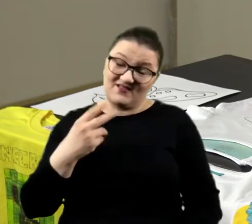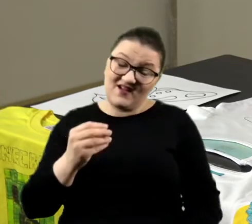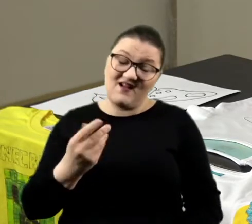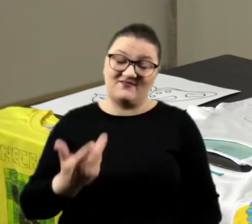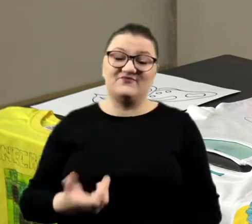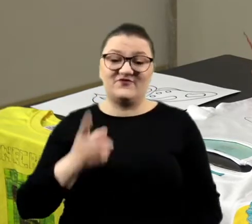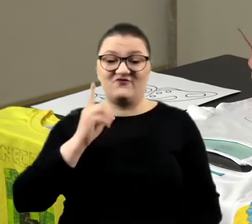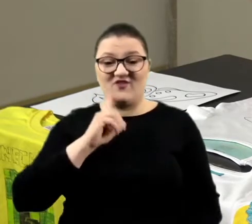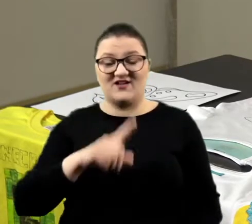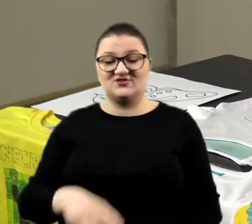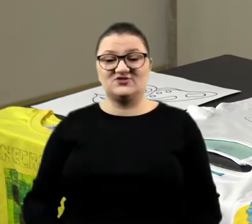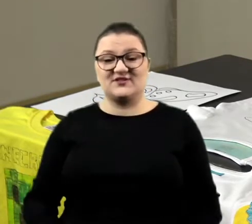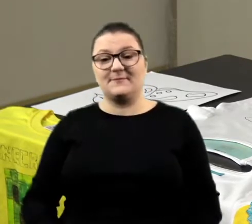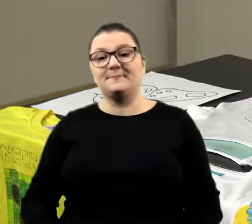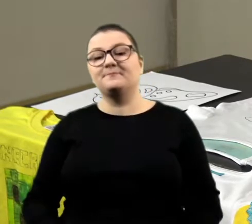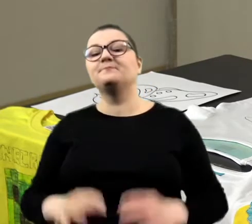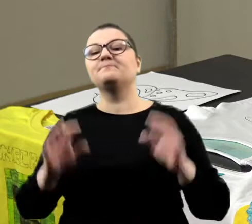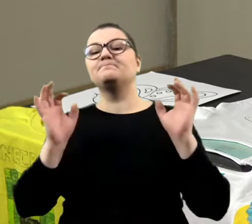No właśnie. Dobrze.